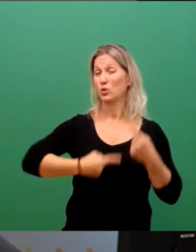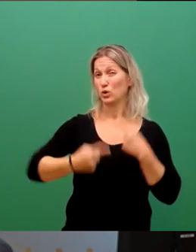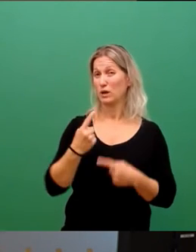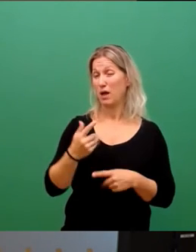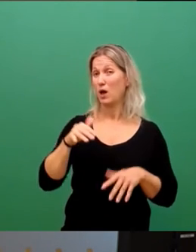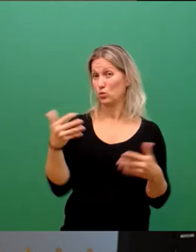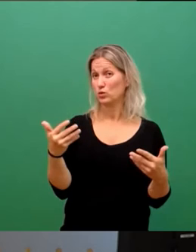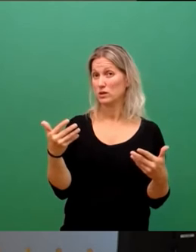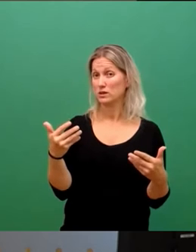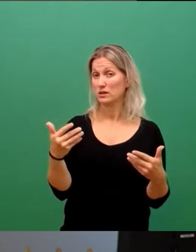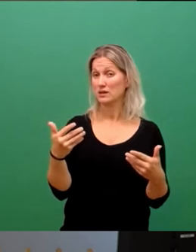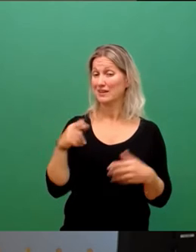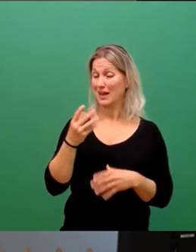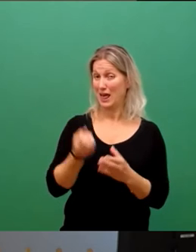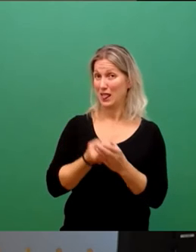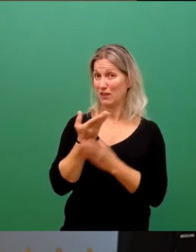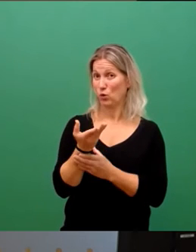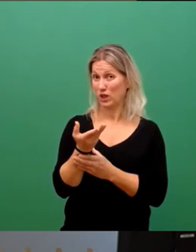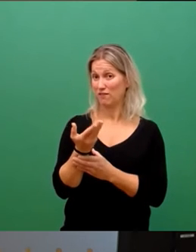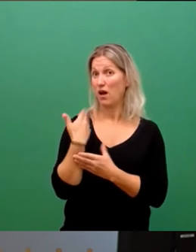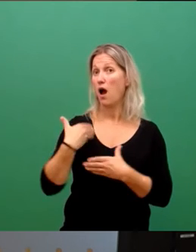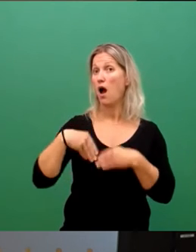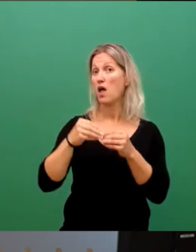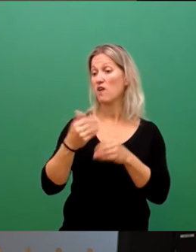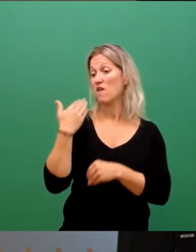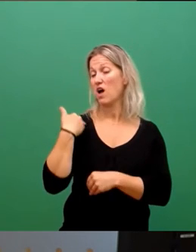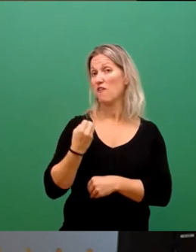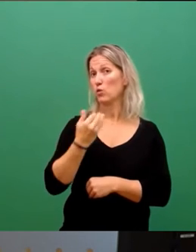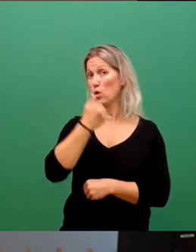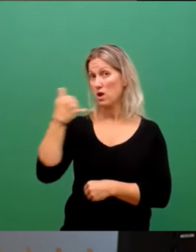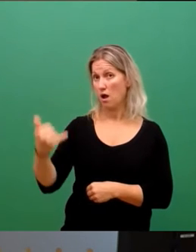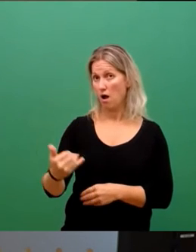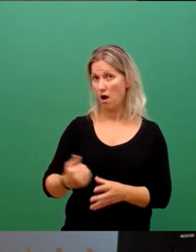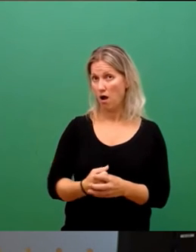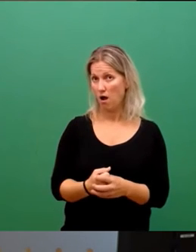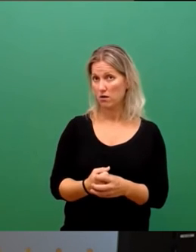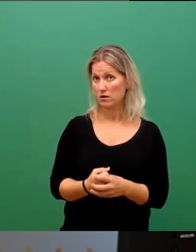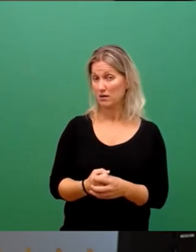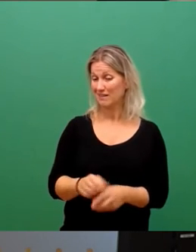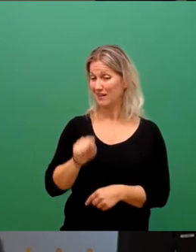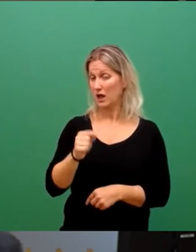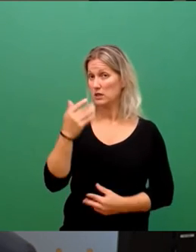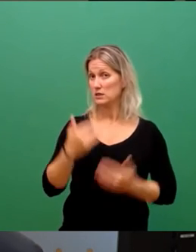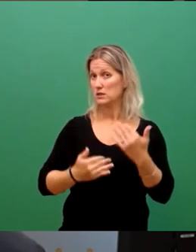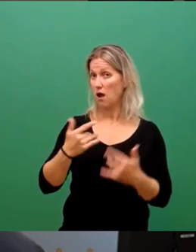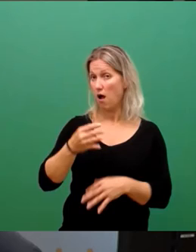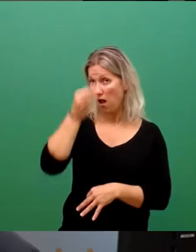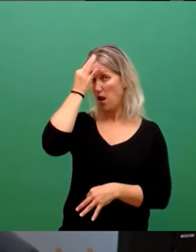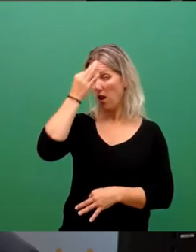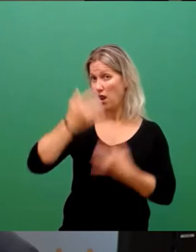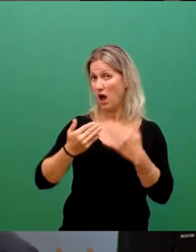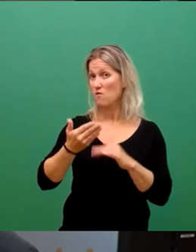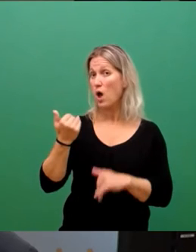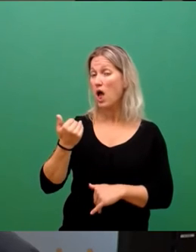Erstellung dieses Entwurfs im Frühjahr begonnen haben. Alle Annahmen, auf denen die Zahlen beruhen, sind mindestens drei